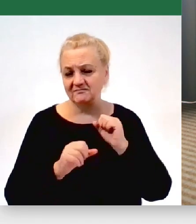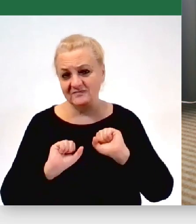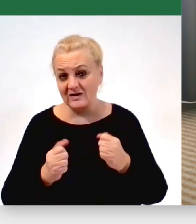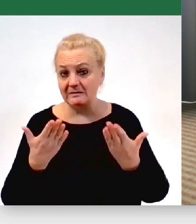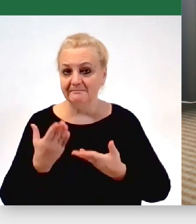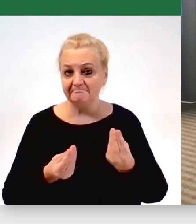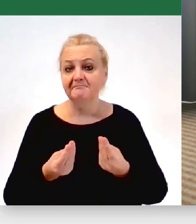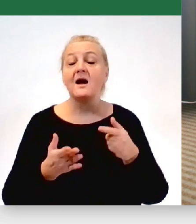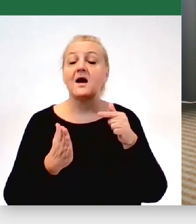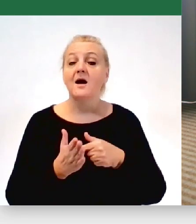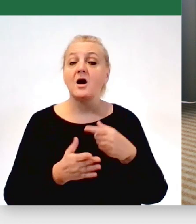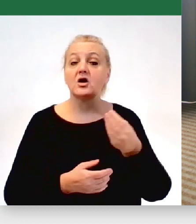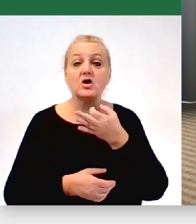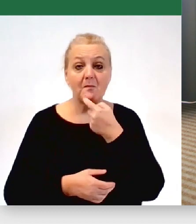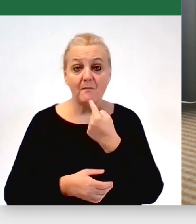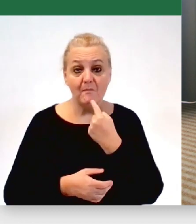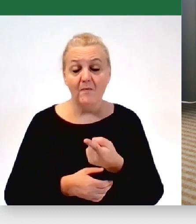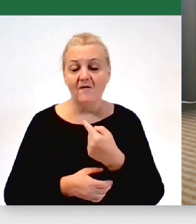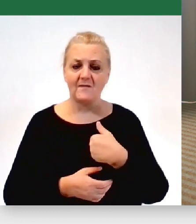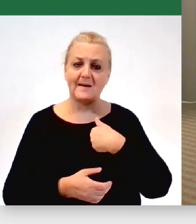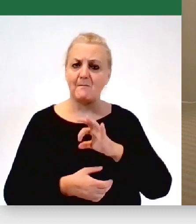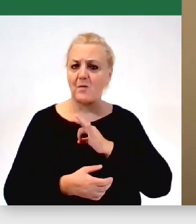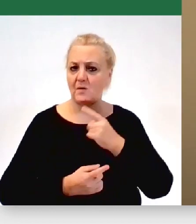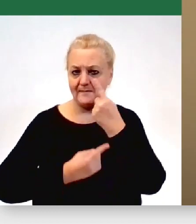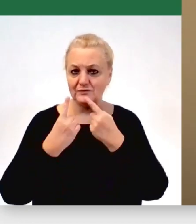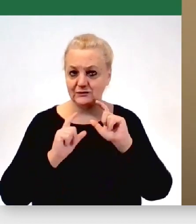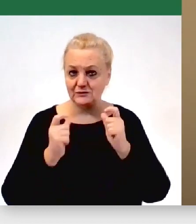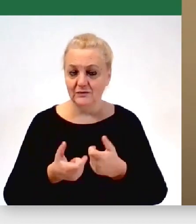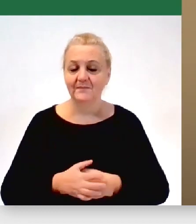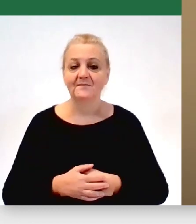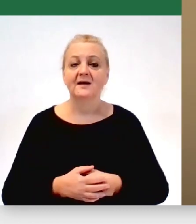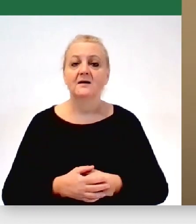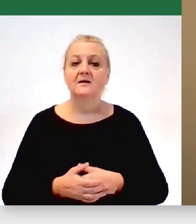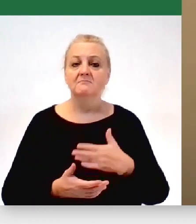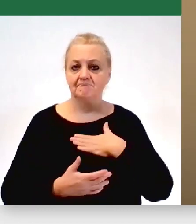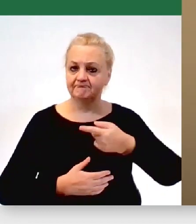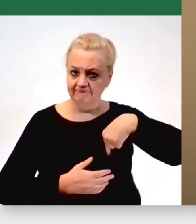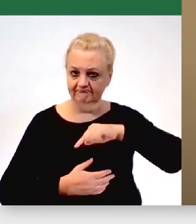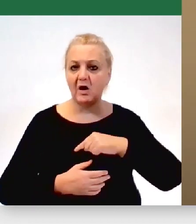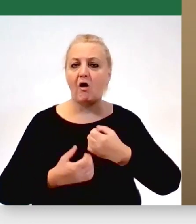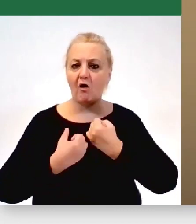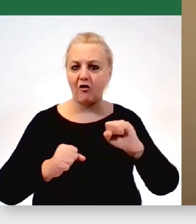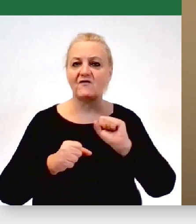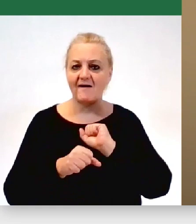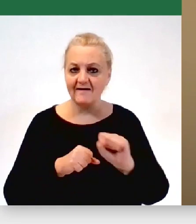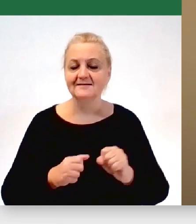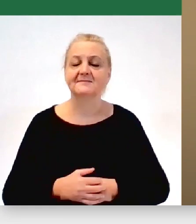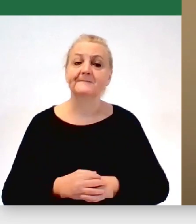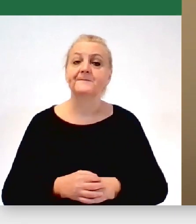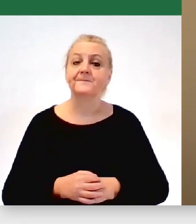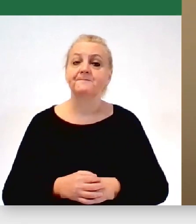ja teraz jeszcze powiem jeszcze coś, co mi się wydaje. Mamy w sobie dużą odwagę, natomiast